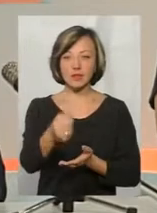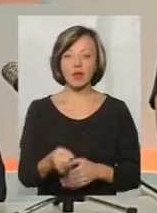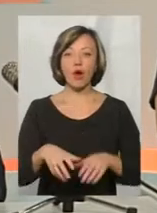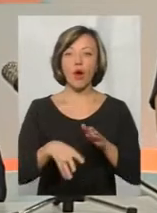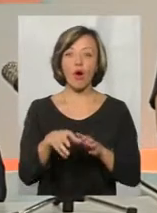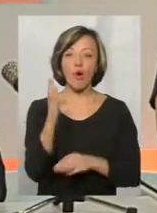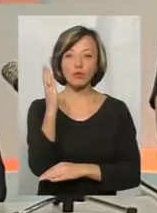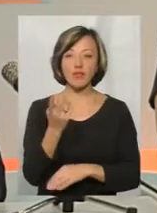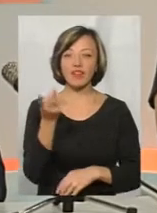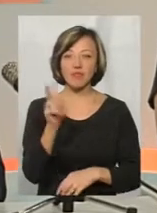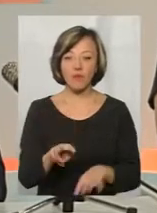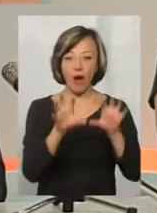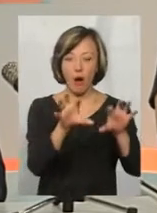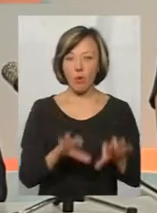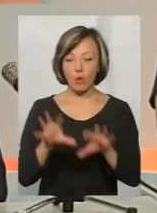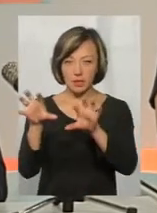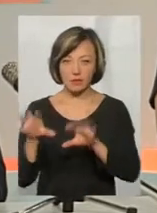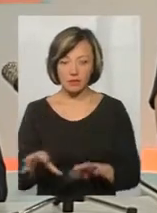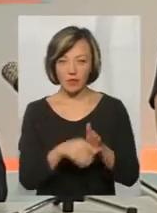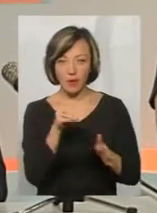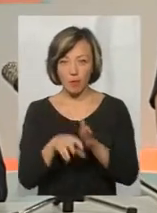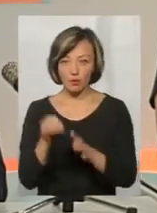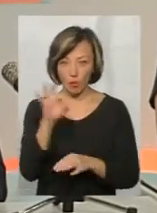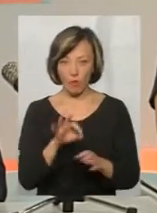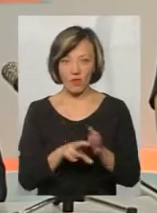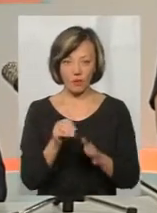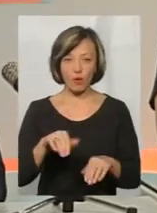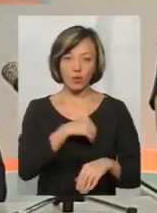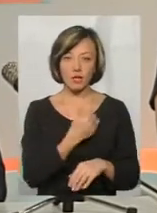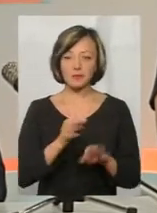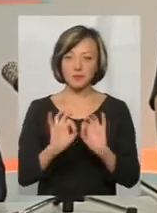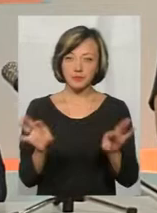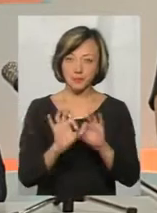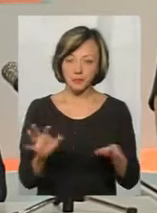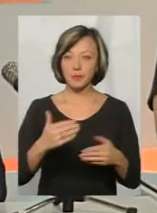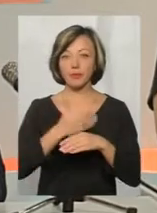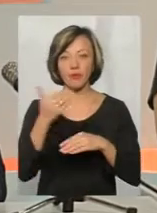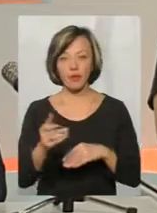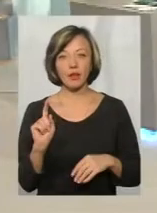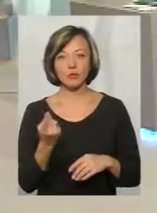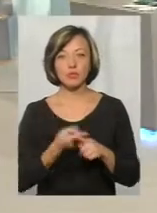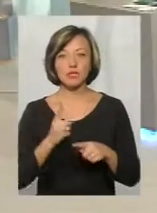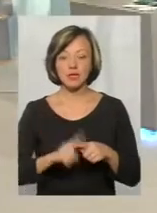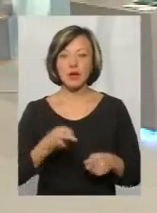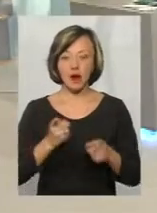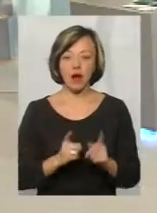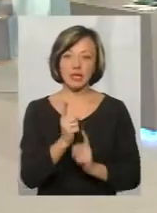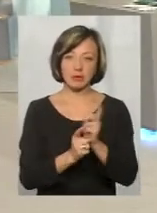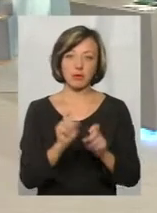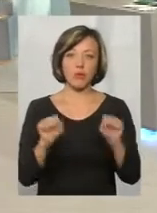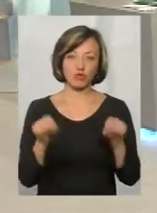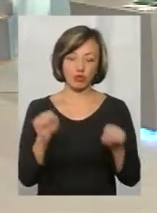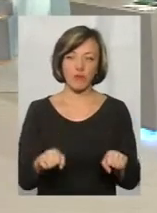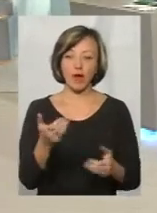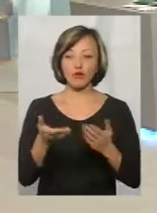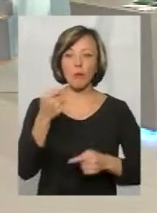кодекси виборчих, і вони теж, ну, власне, про них ми теж хотіли б кілька слів сказати, тому що це теж реальна зміна, яка можлива.